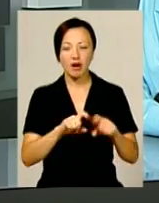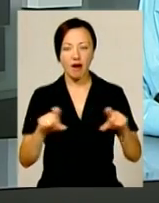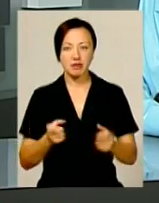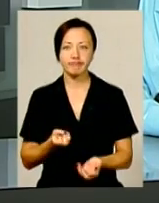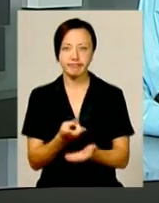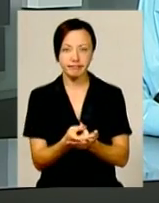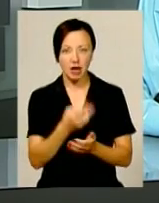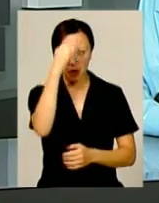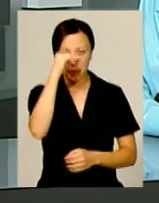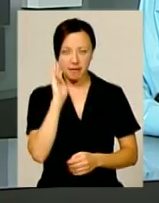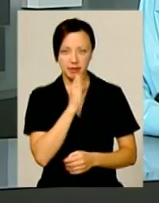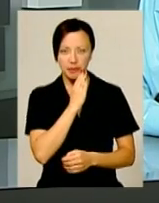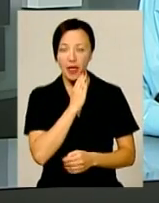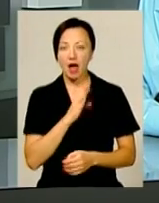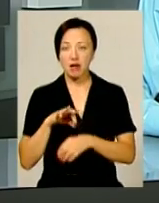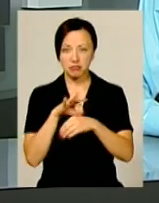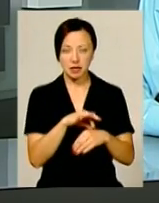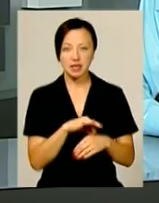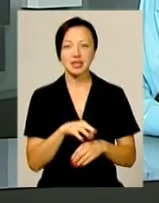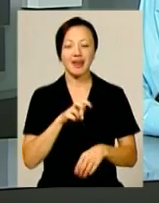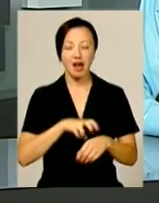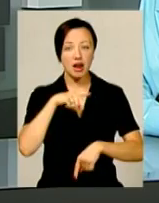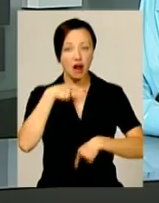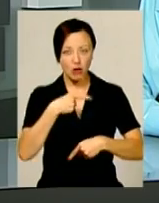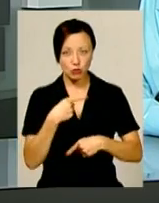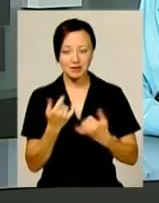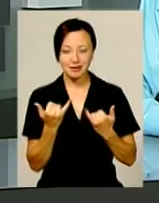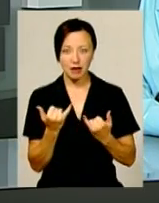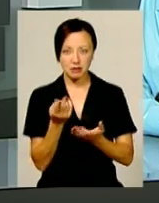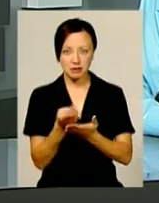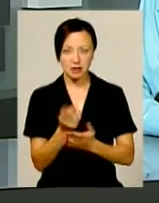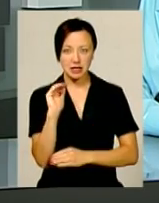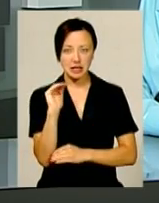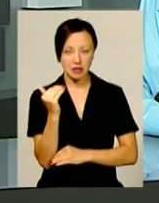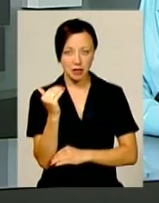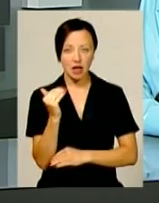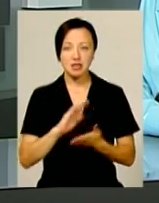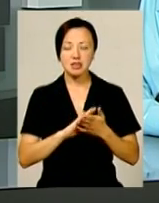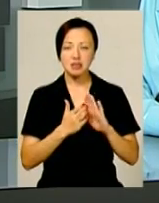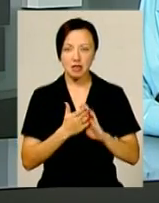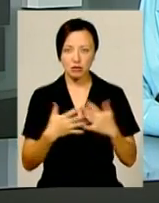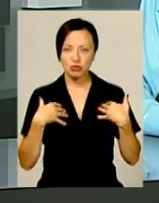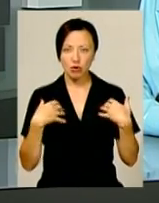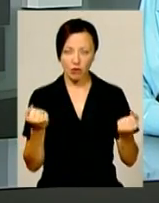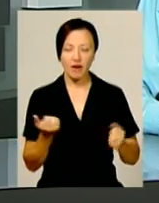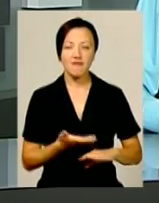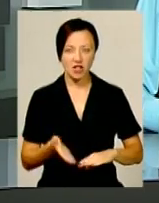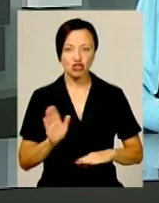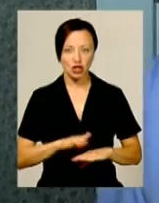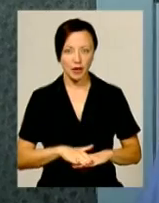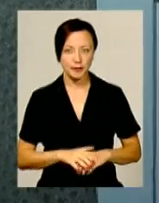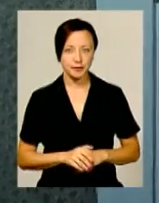доставили батьки. За словами лікарів реанімаційного відділення, де зараз перебуває дівчинка, стани і здоров'я важкий.